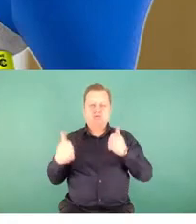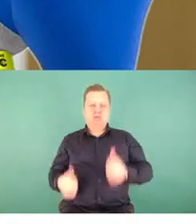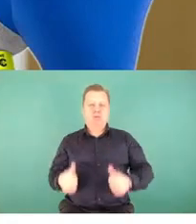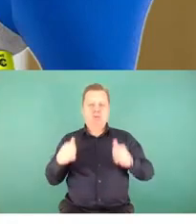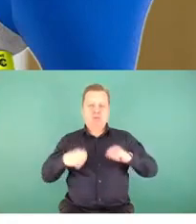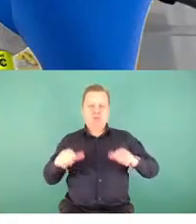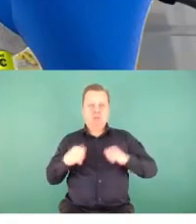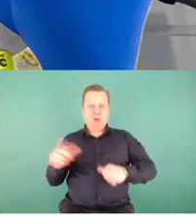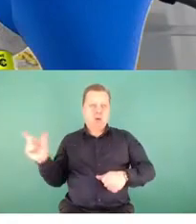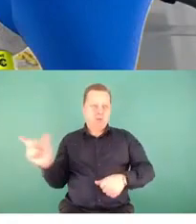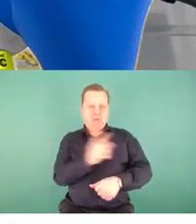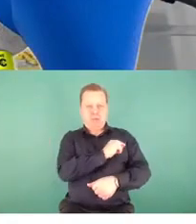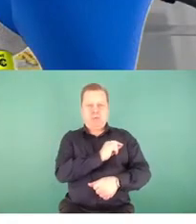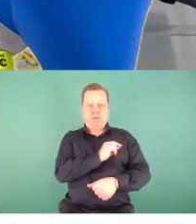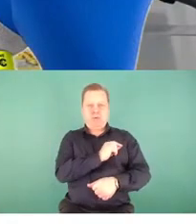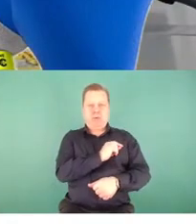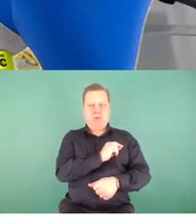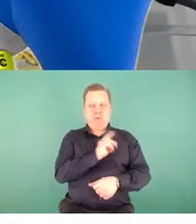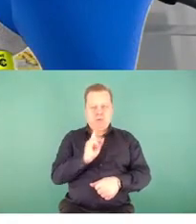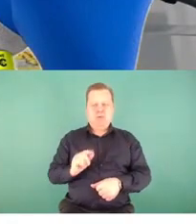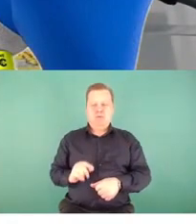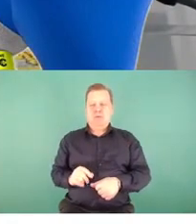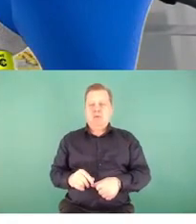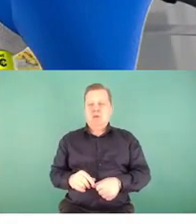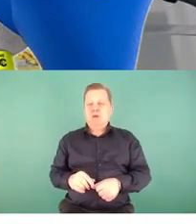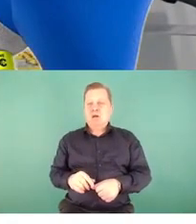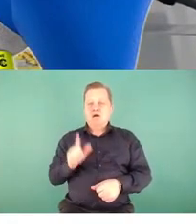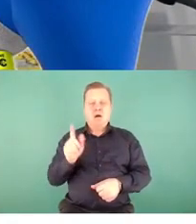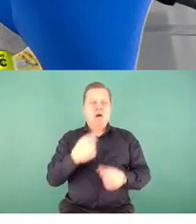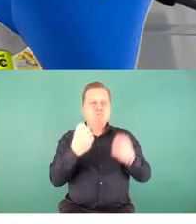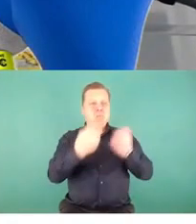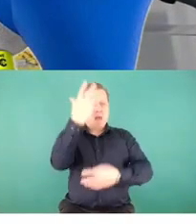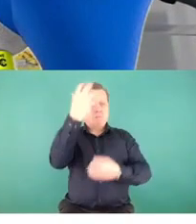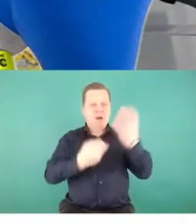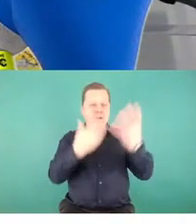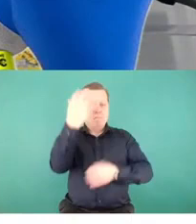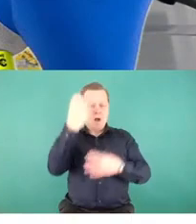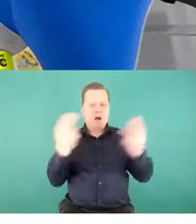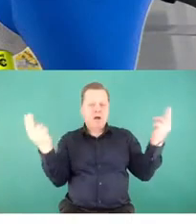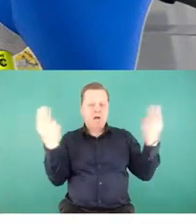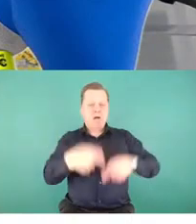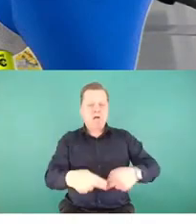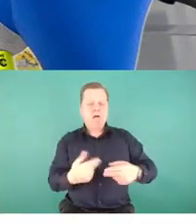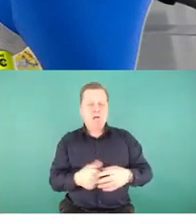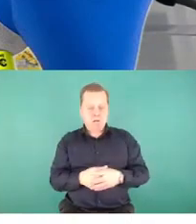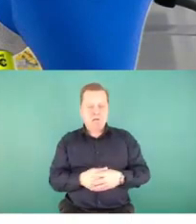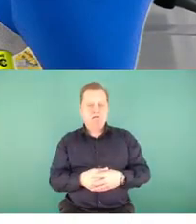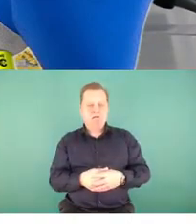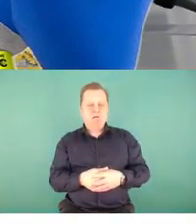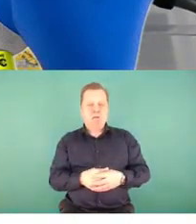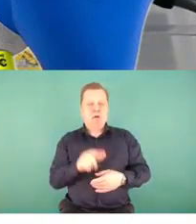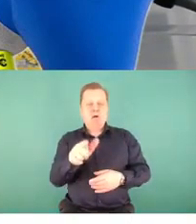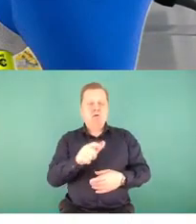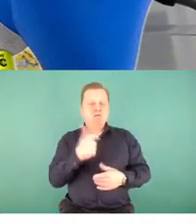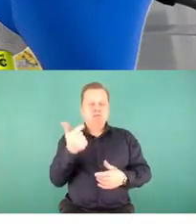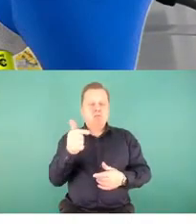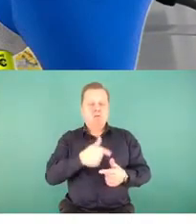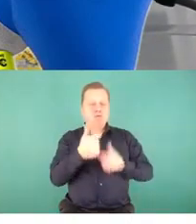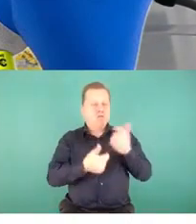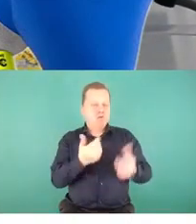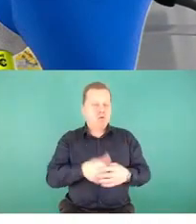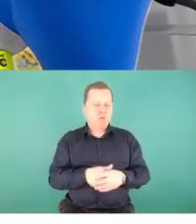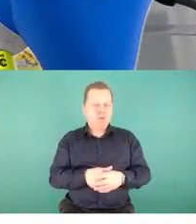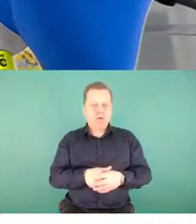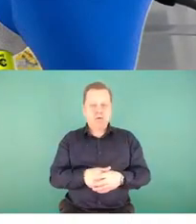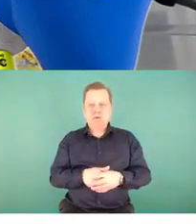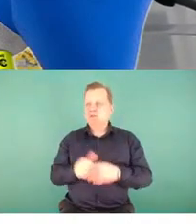pociąg przyjedzie. A na przykład jak migają światła i szlapan jest zamknięty, to jak powinniśmy się zachować? Stop!